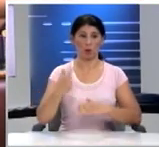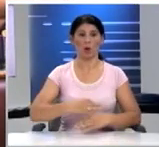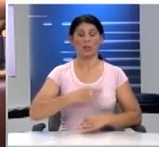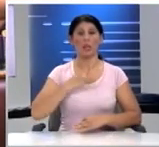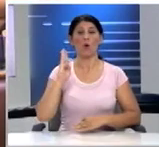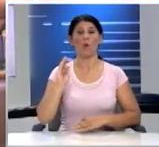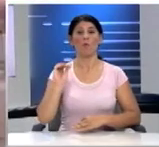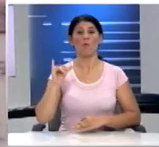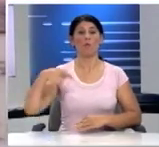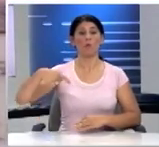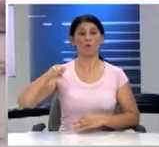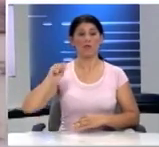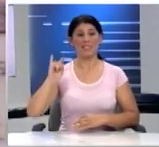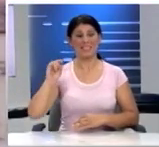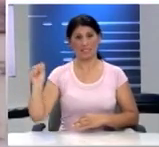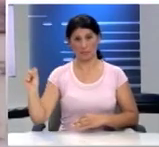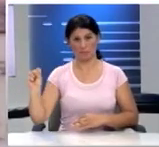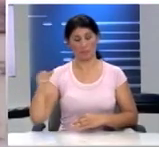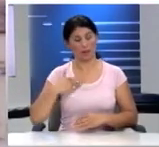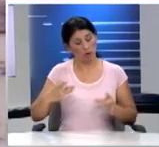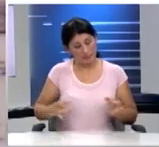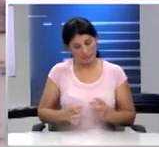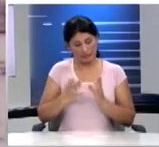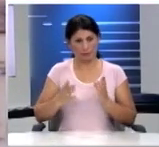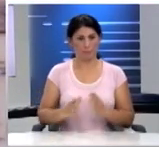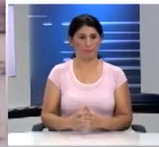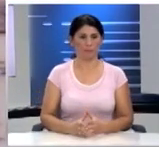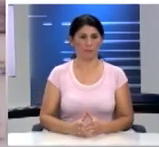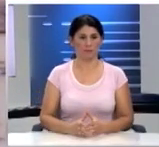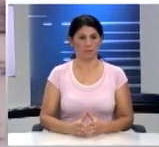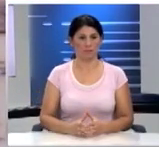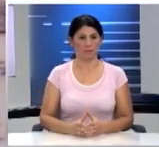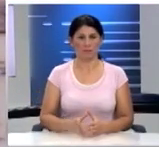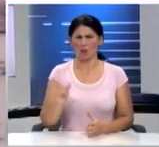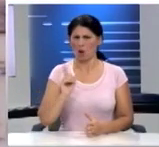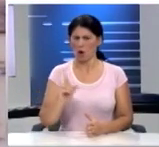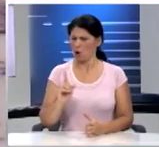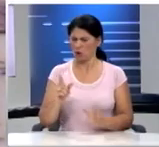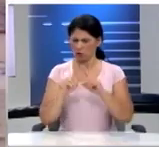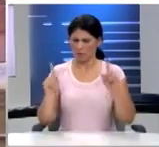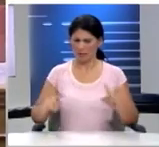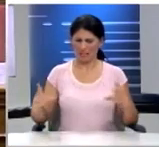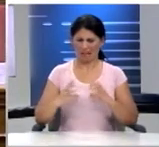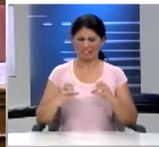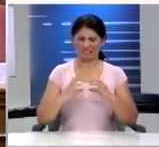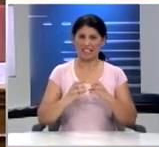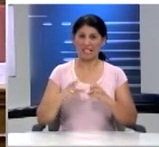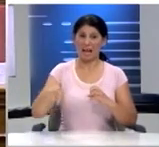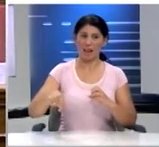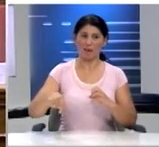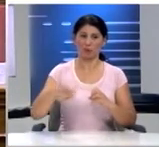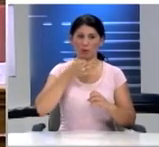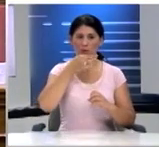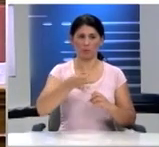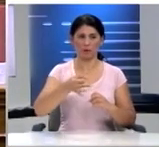κύριος Βούτσης Θα έχω την τύχη στο πλαίσιο όχι των καυγάδων αλλά της σκυταλοδρομίας